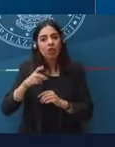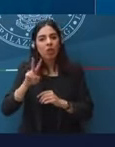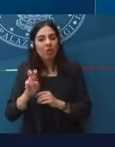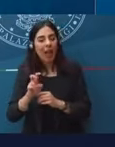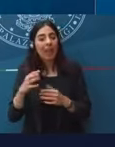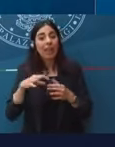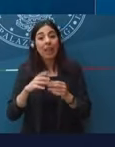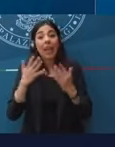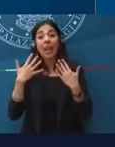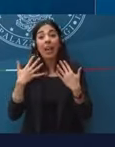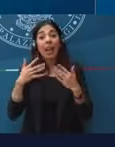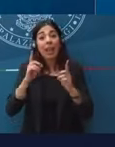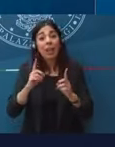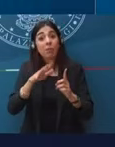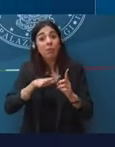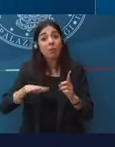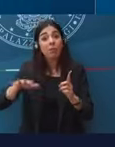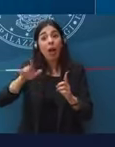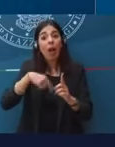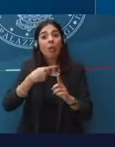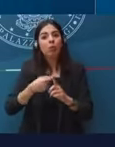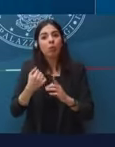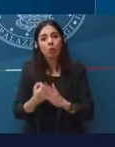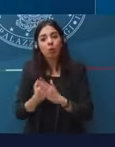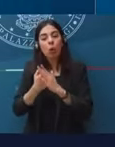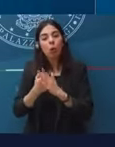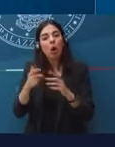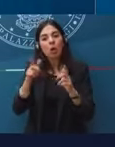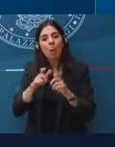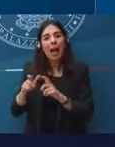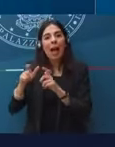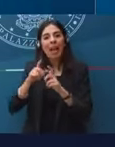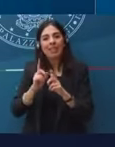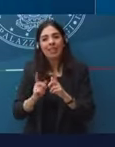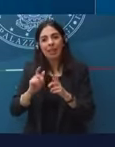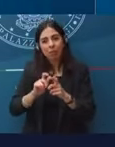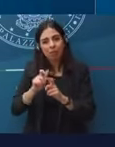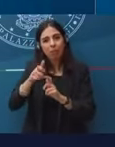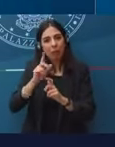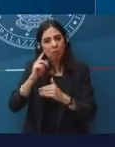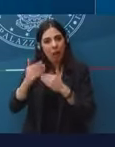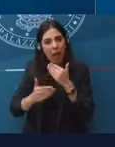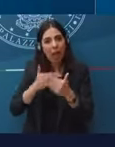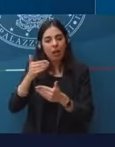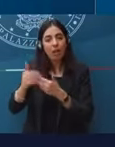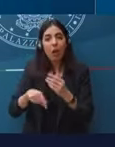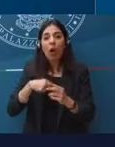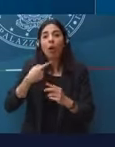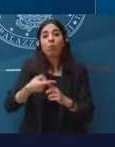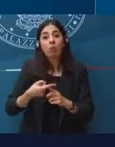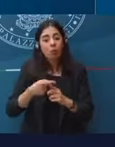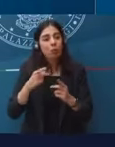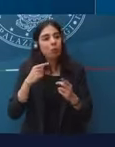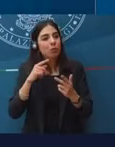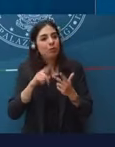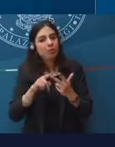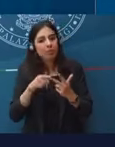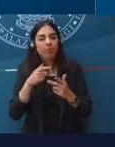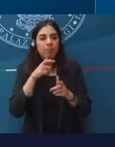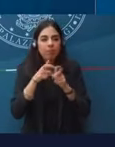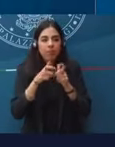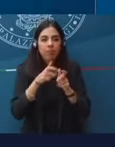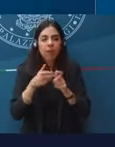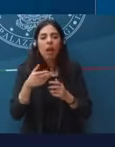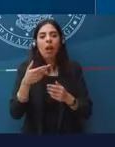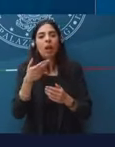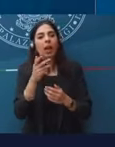sull'aiuto ai Paesi in via di sviluppo. Abbiamo parlato poi dei progetti che Italia e Francia potrebbero